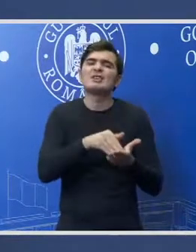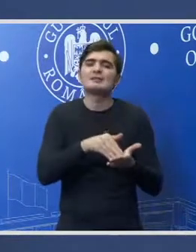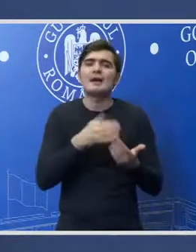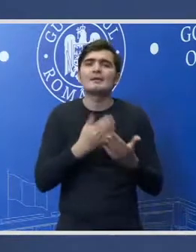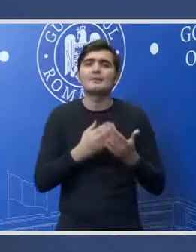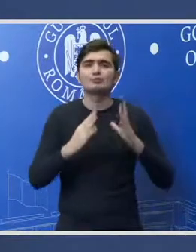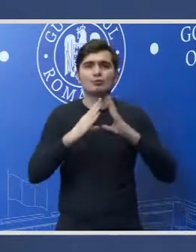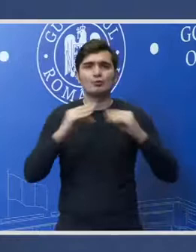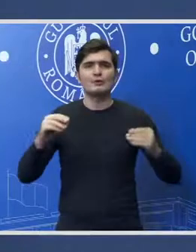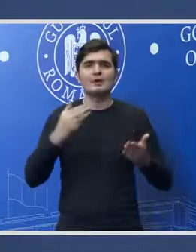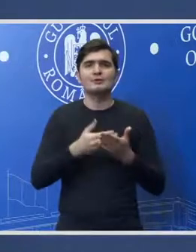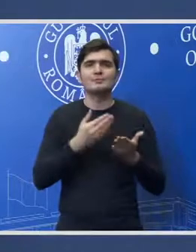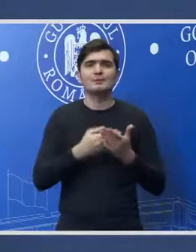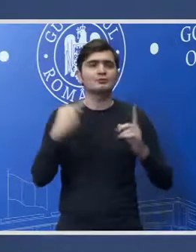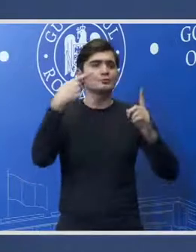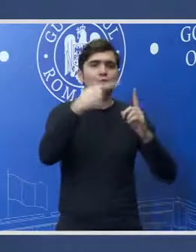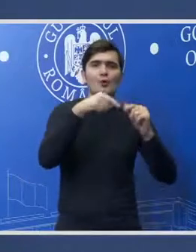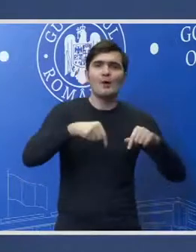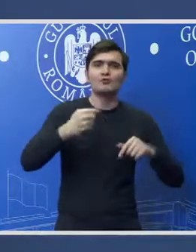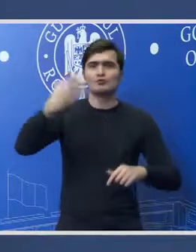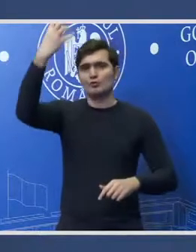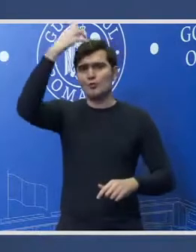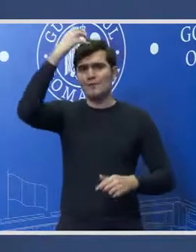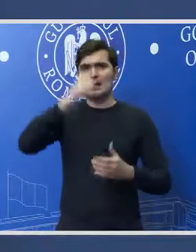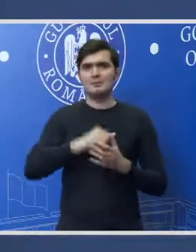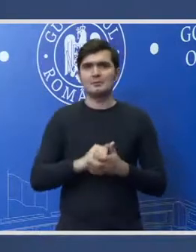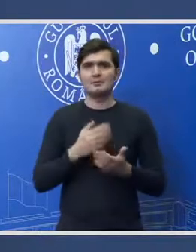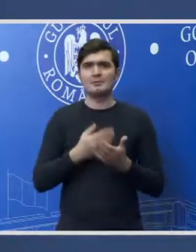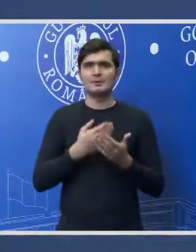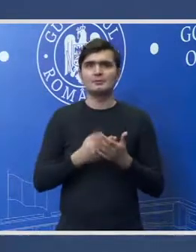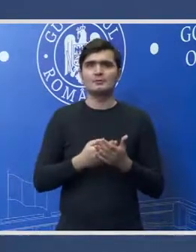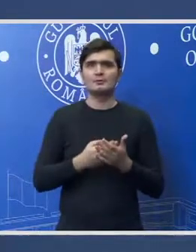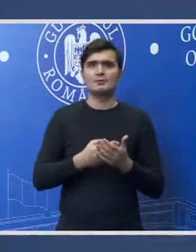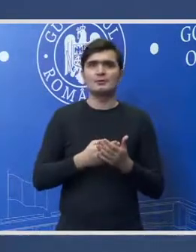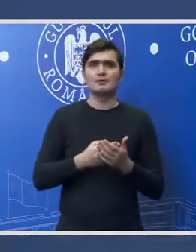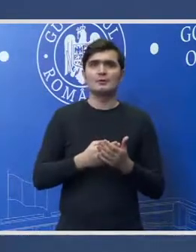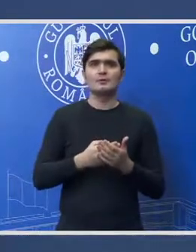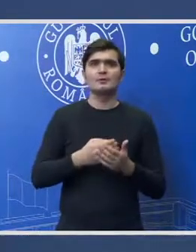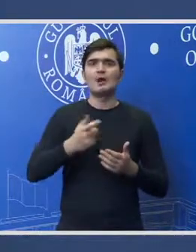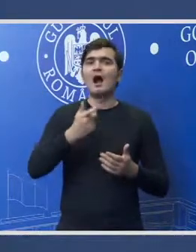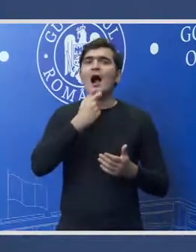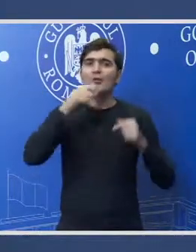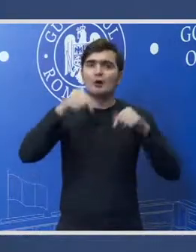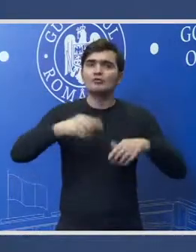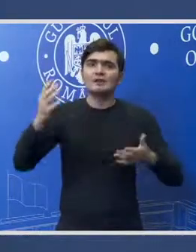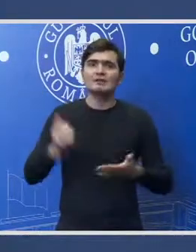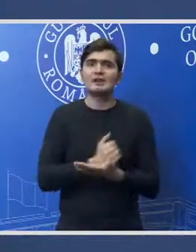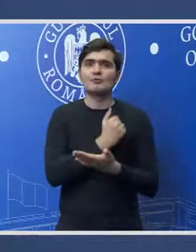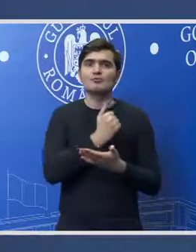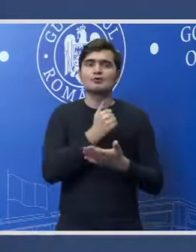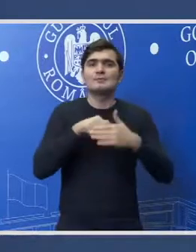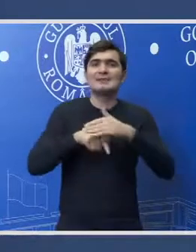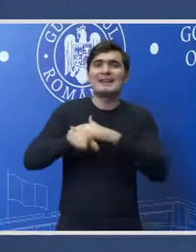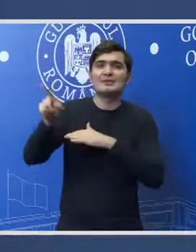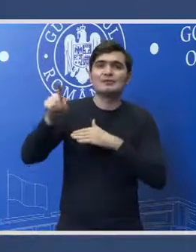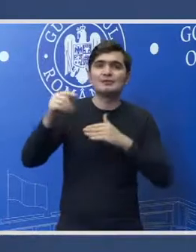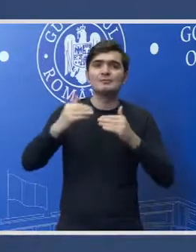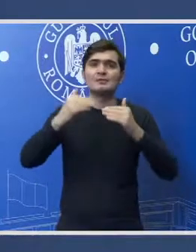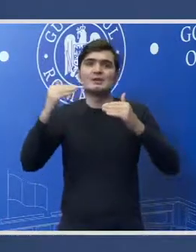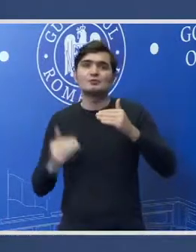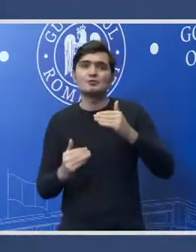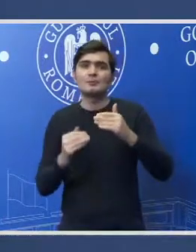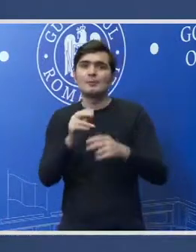pentru România și pentru obiectivul acestui guvern de a ridica MCV-ul și de a reuși anul acesta să ieșim de sub această